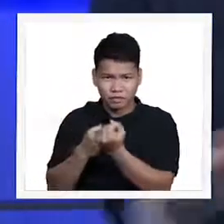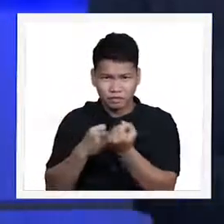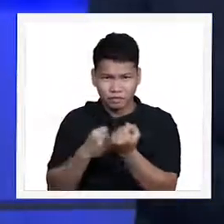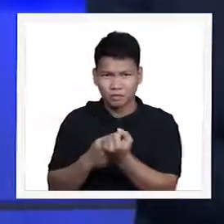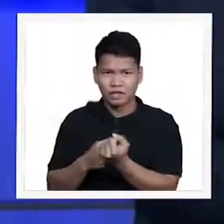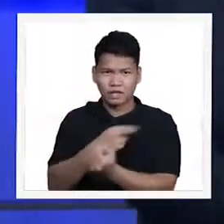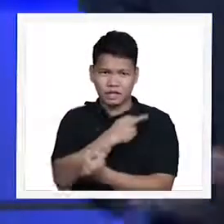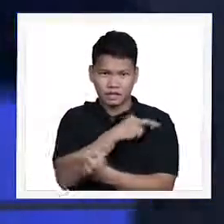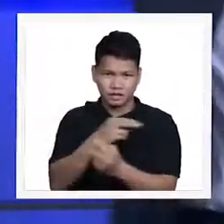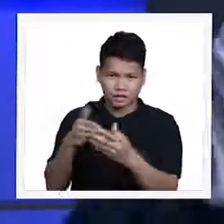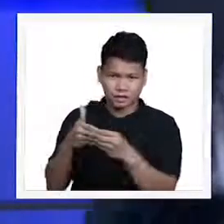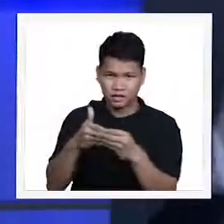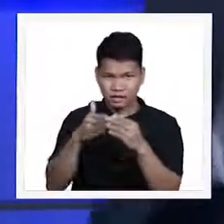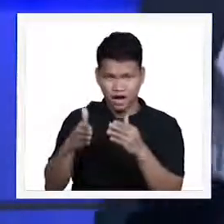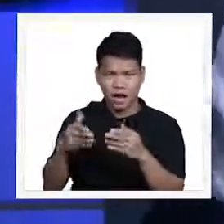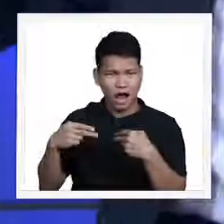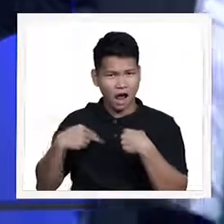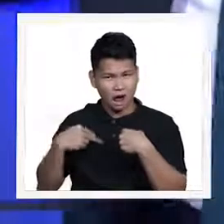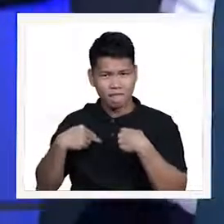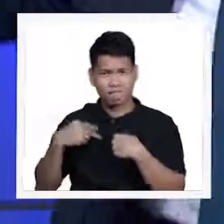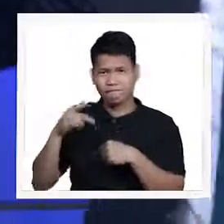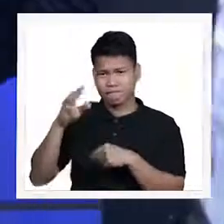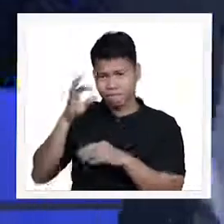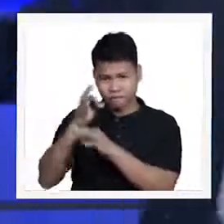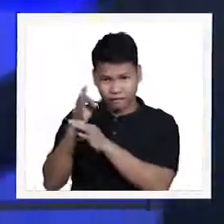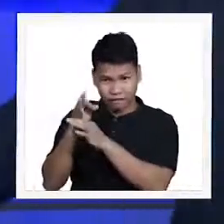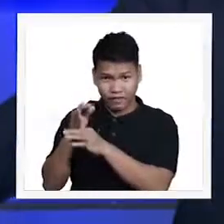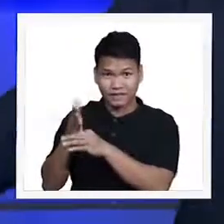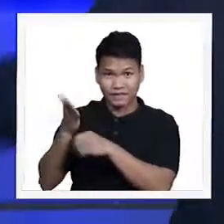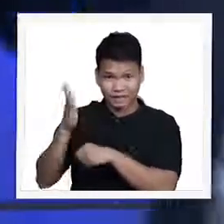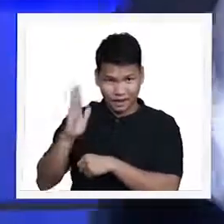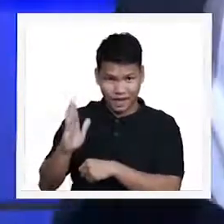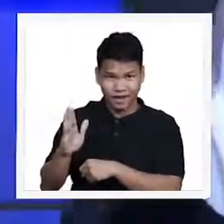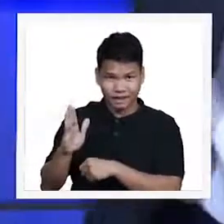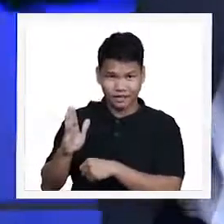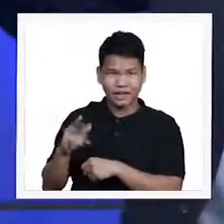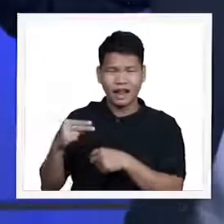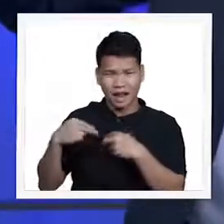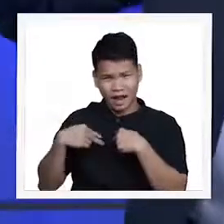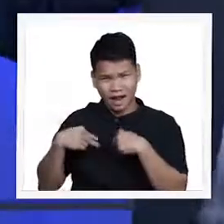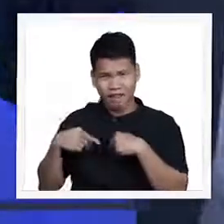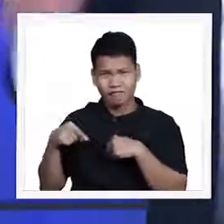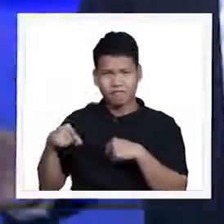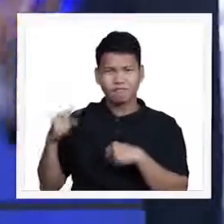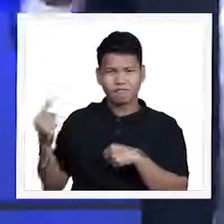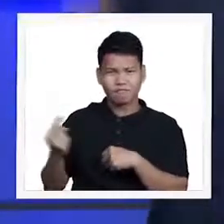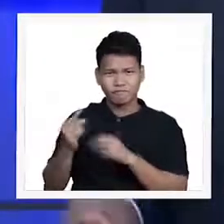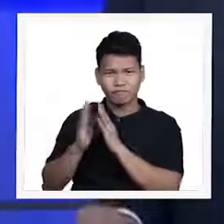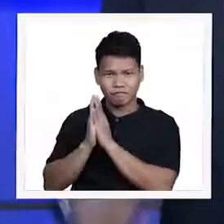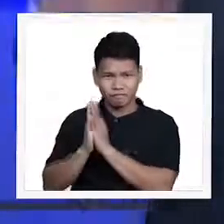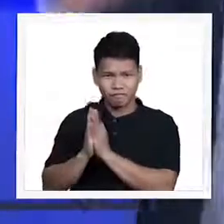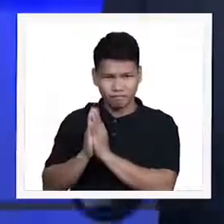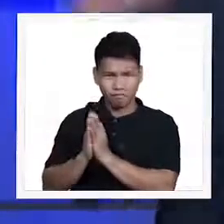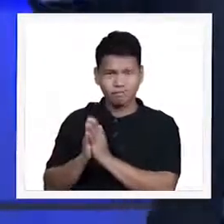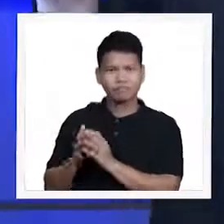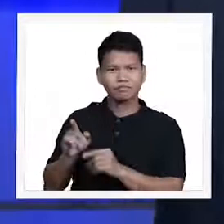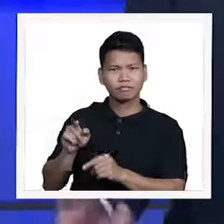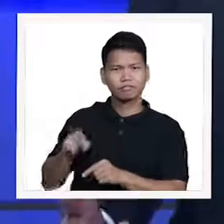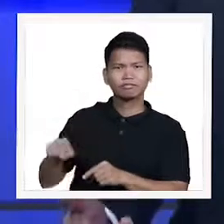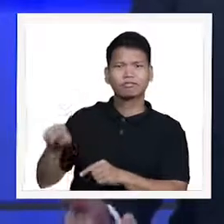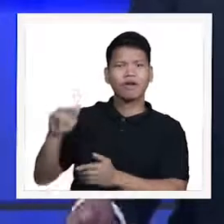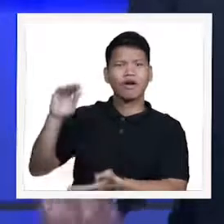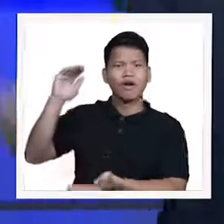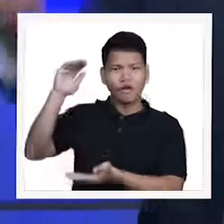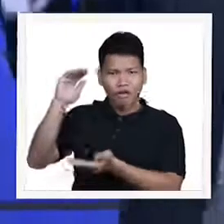having faith in God. Meron pong pananampalataya sa Panginoon at siya'y nananalangin, they are